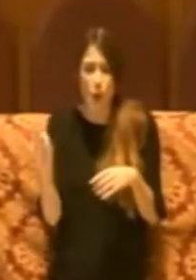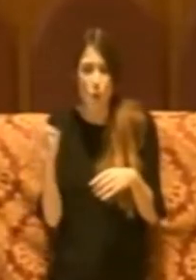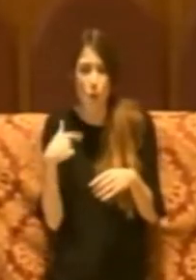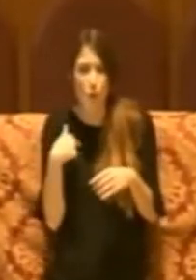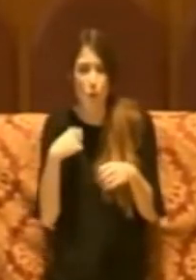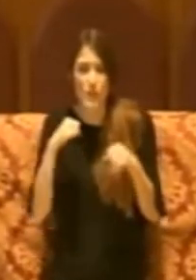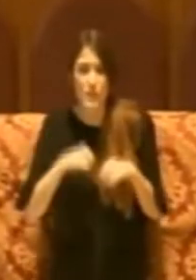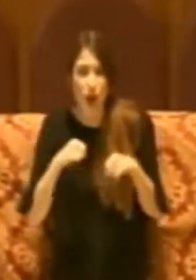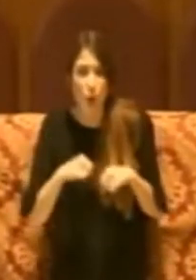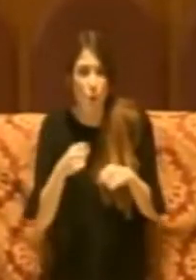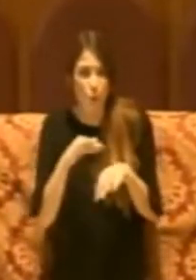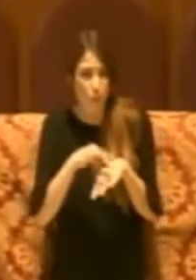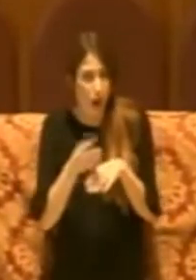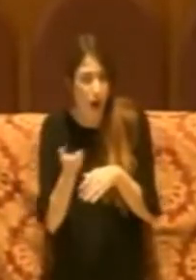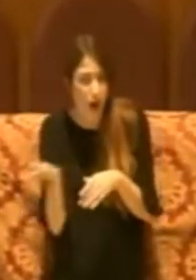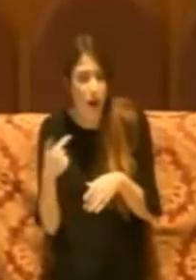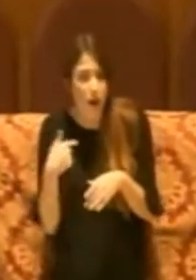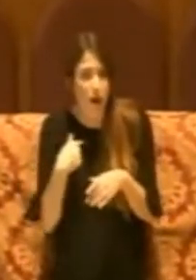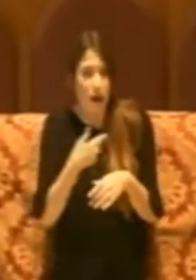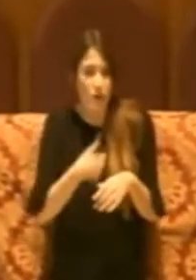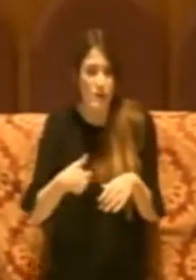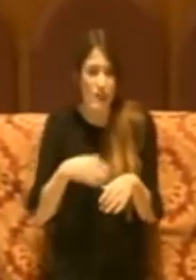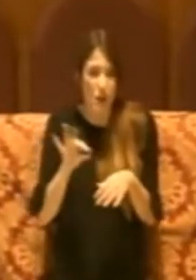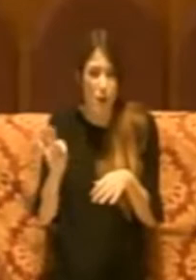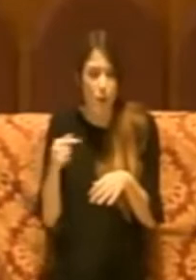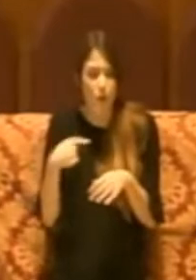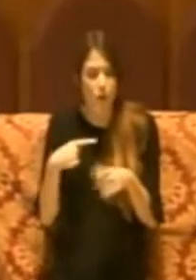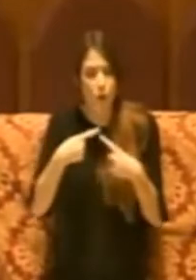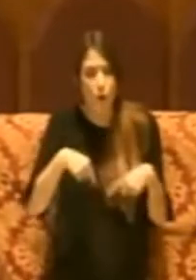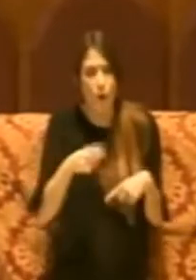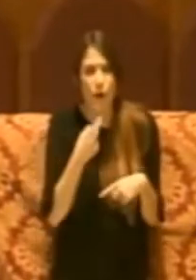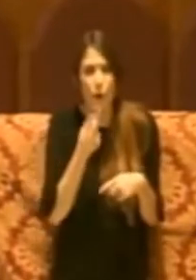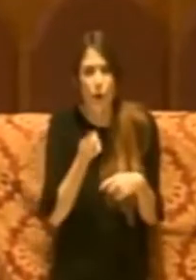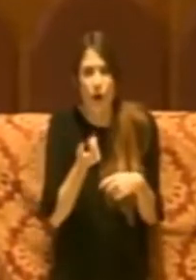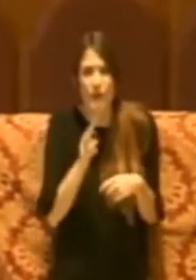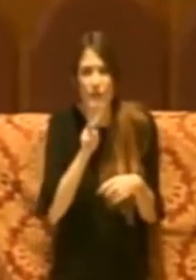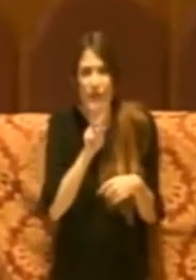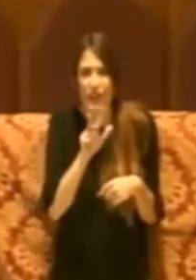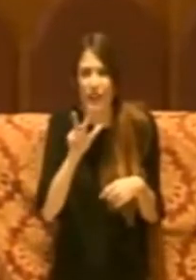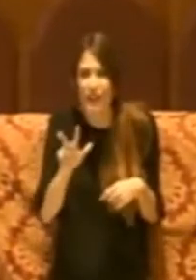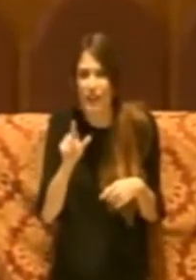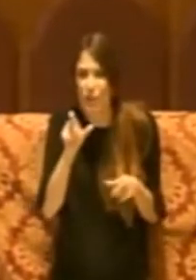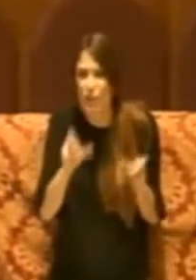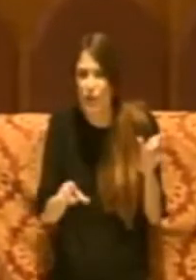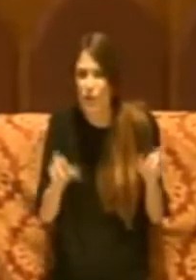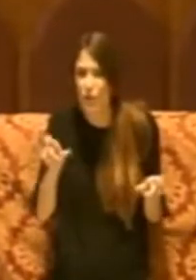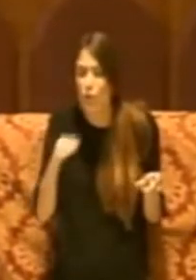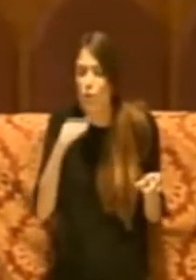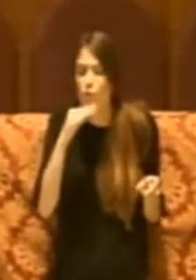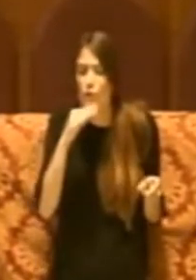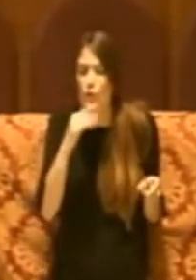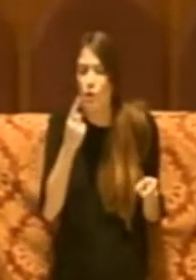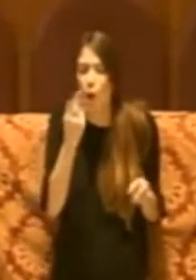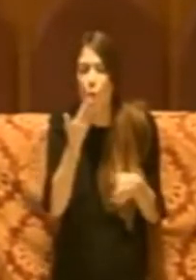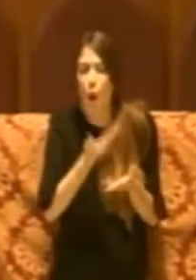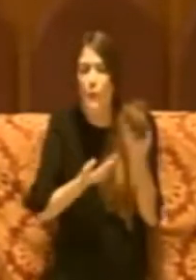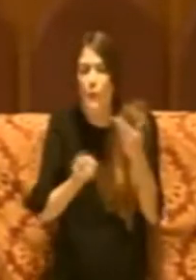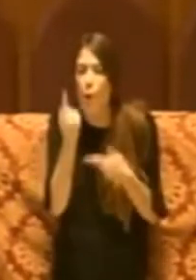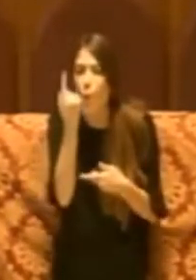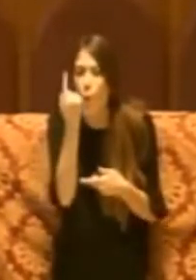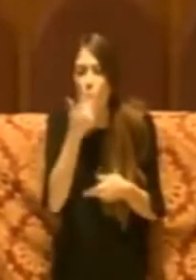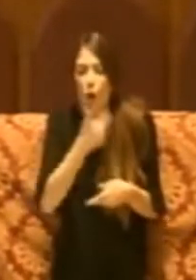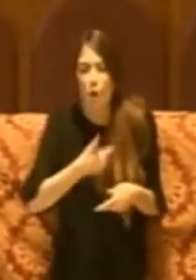nostri consiglieri eravamo 23 vale a dire bastava la collaborazione di un solo